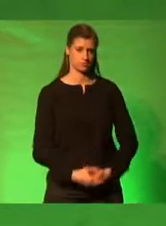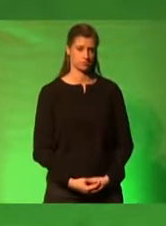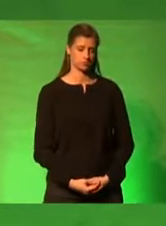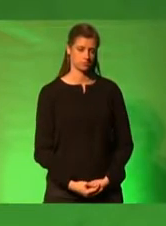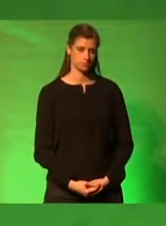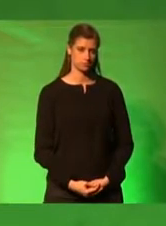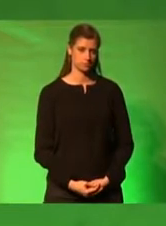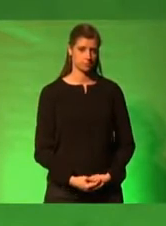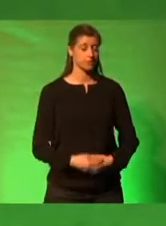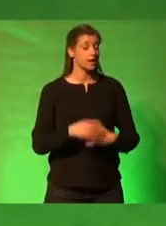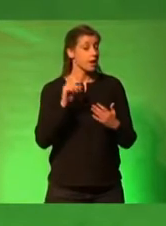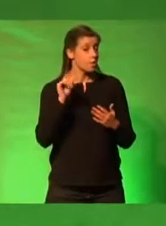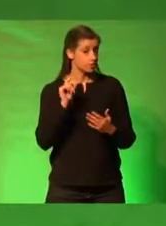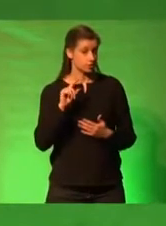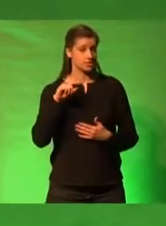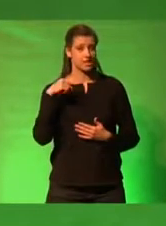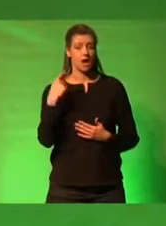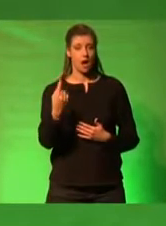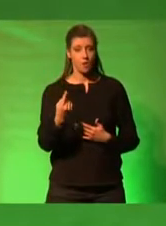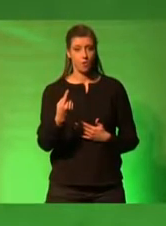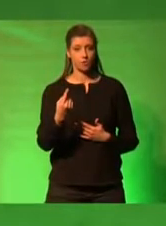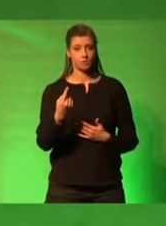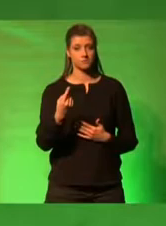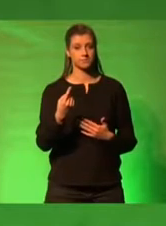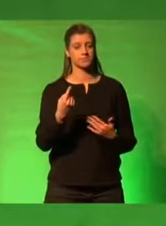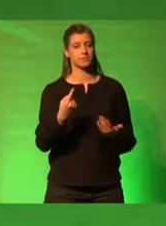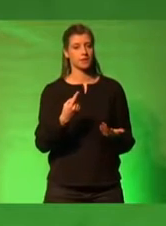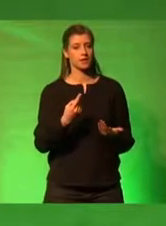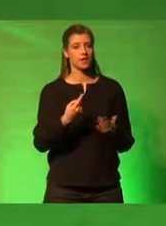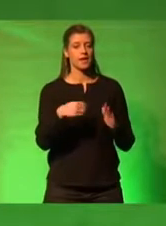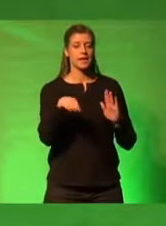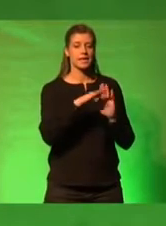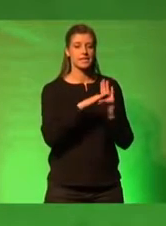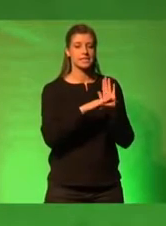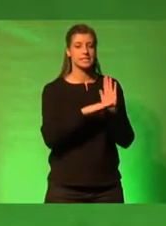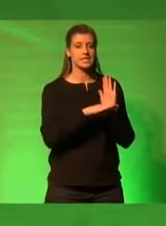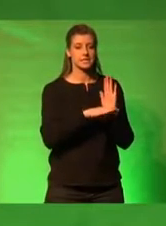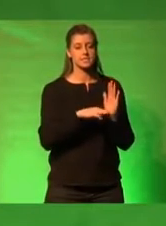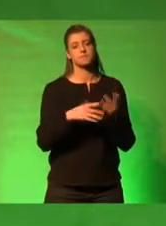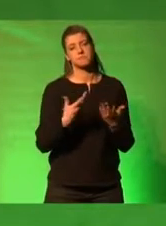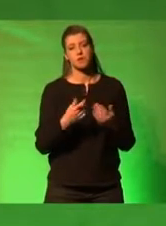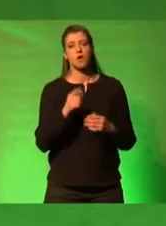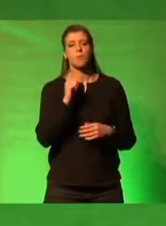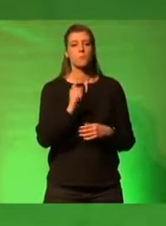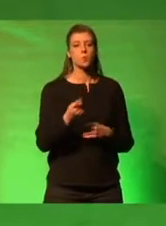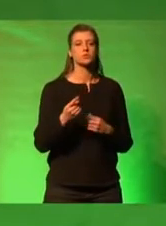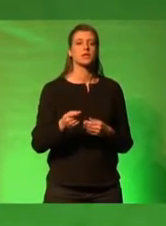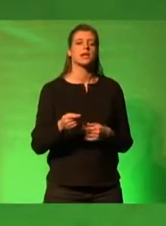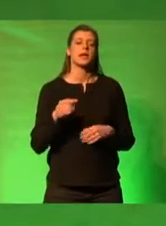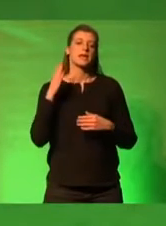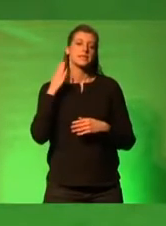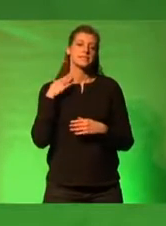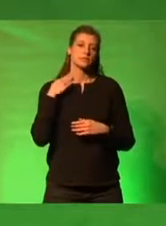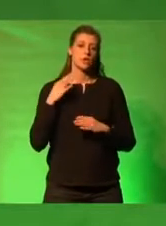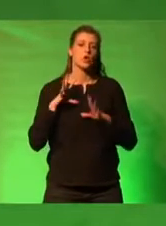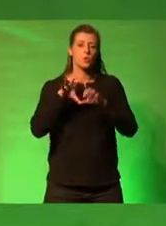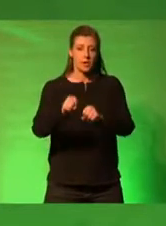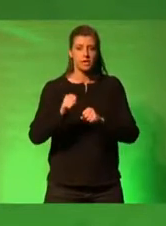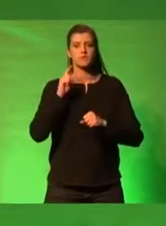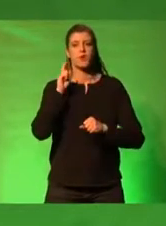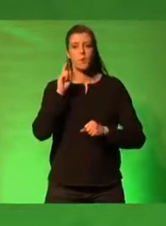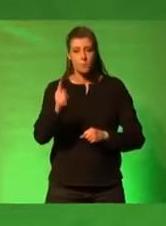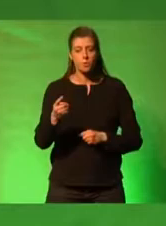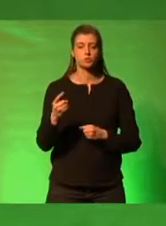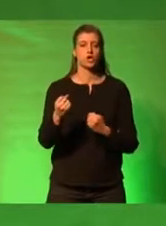Es bedeutet auch, dass uns die Gesetzgebung vor sexuellen Übergriffen schützen muss, sie unter Strafe stellt,